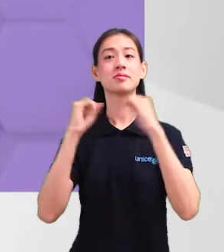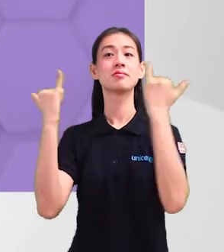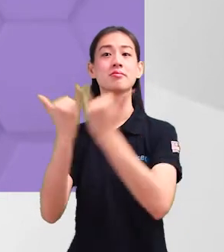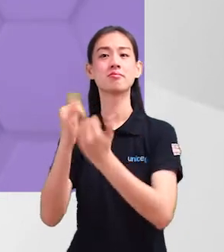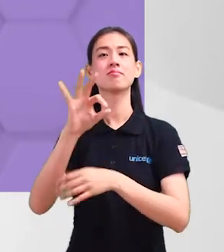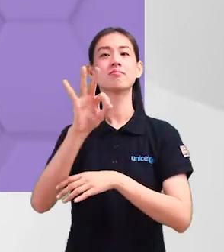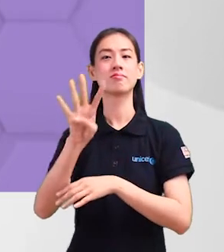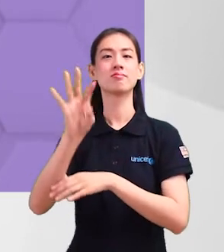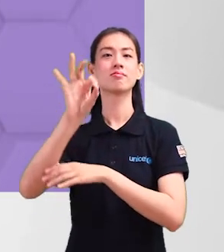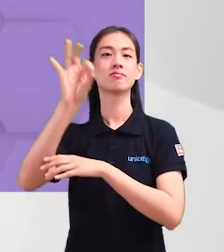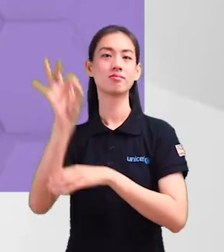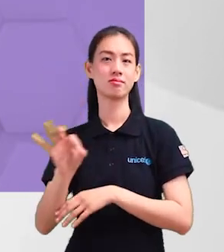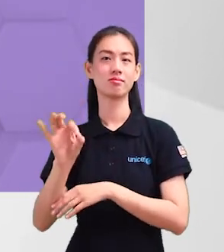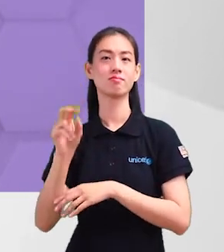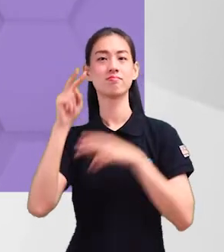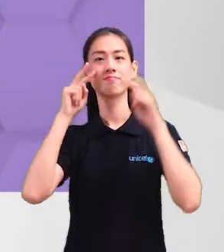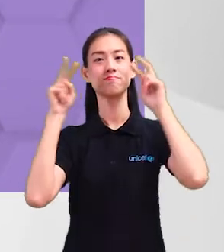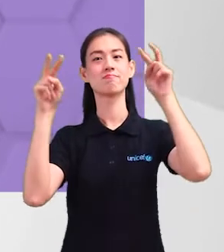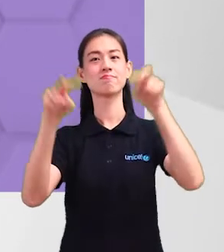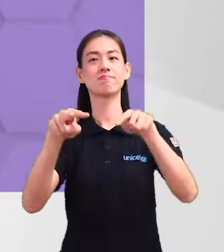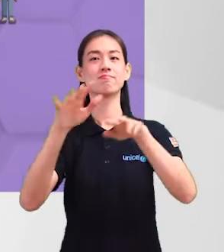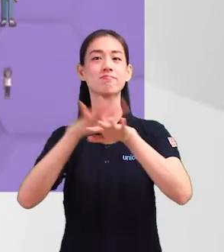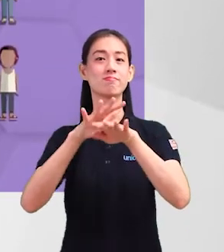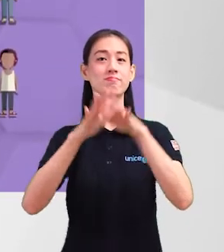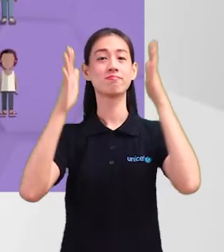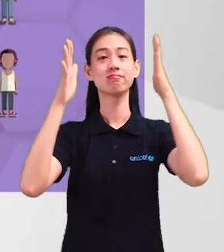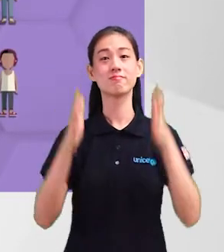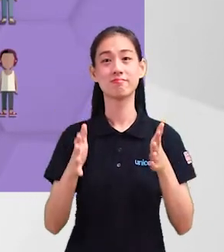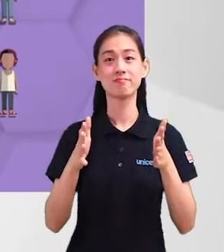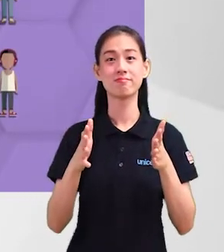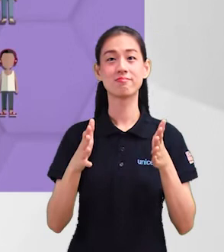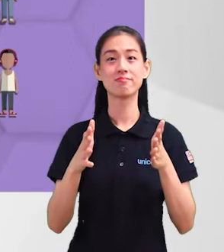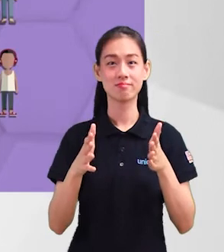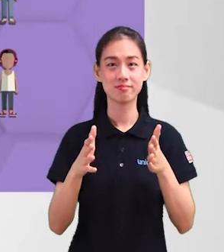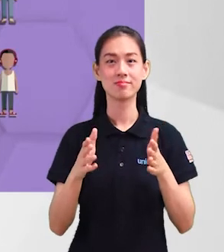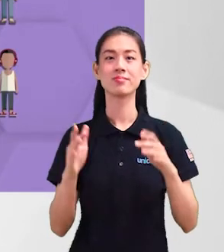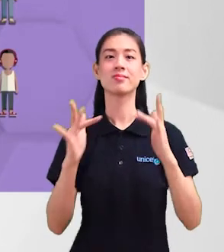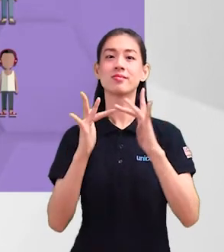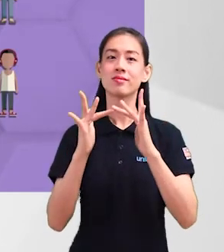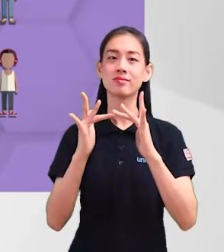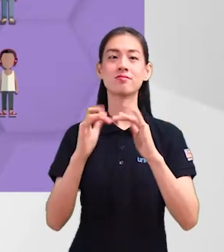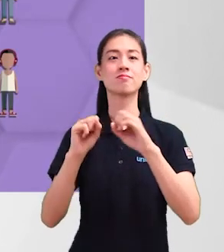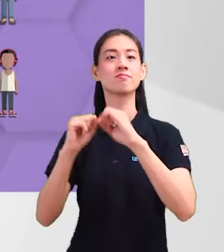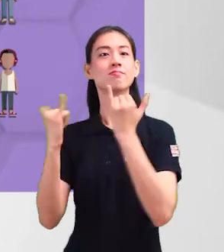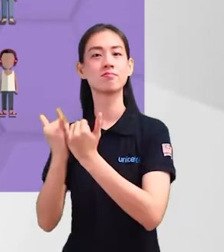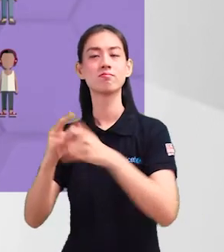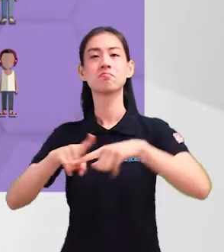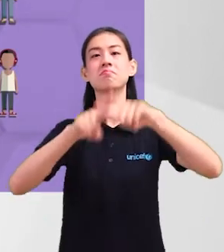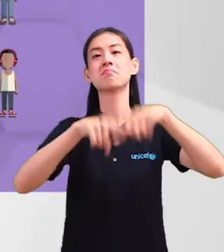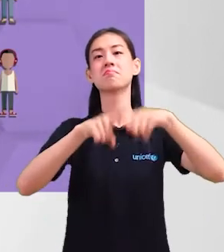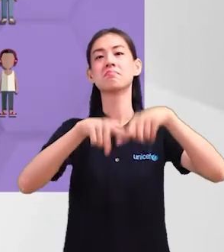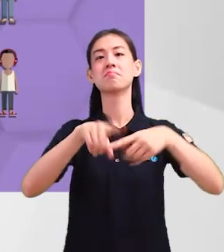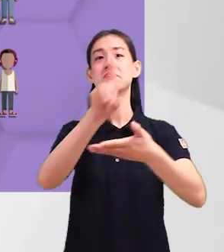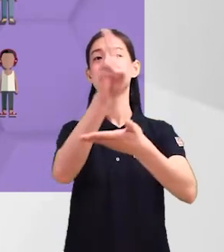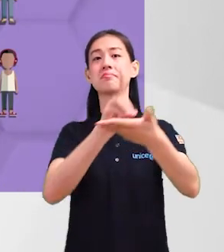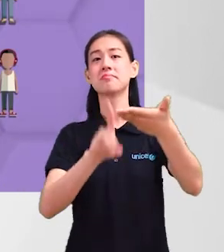pemasaran, 94% daripada tanggapan orang ramai terhadap sesuatu organisasi atas talian bergantung kepada